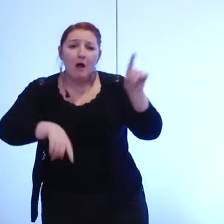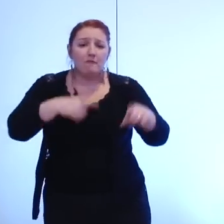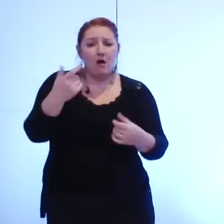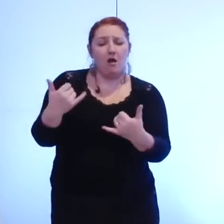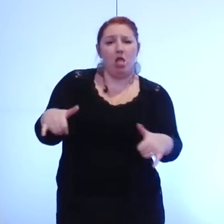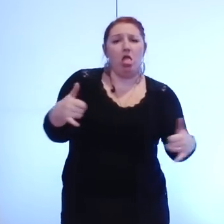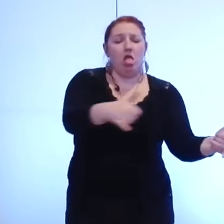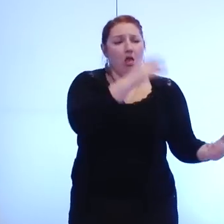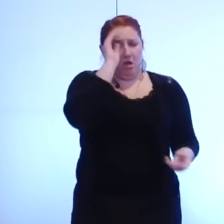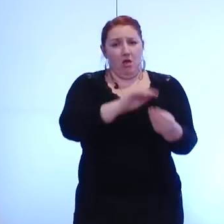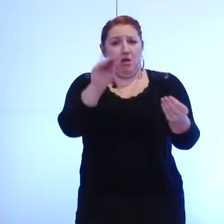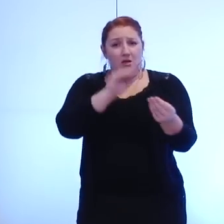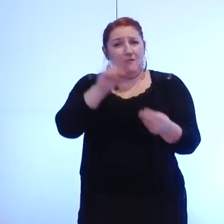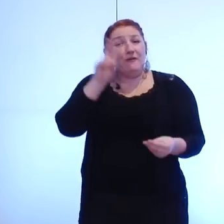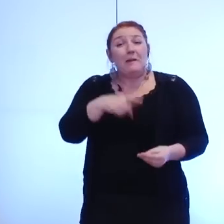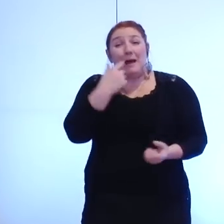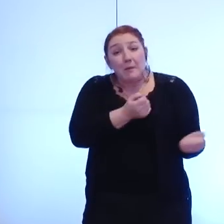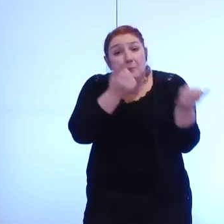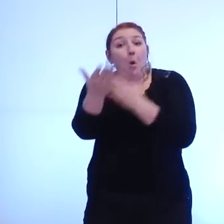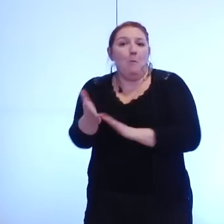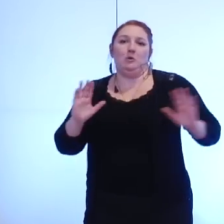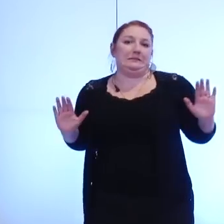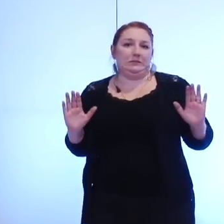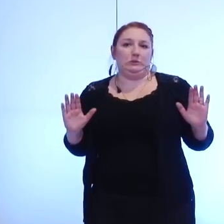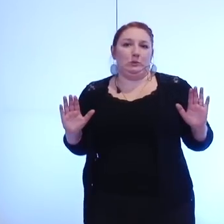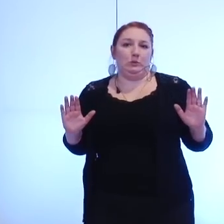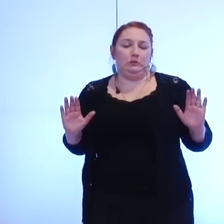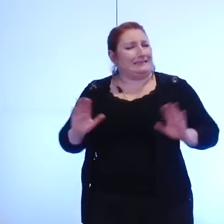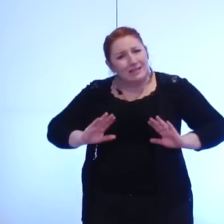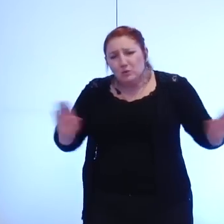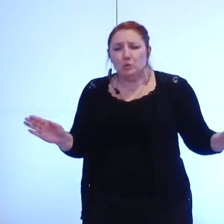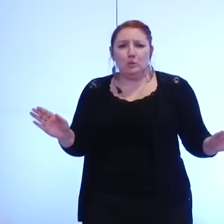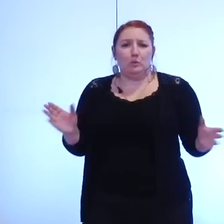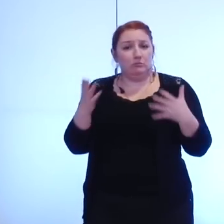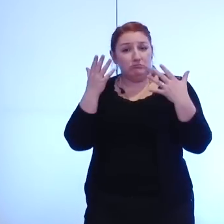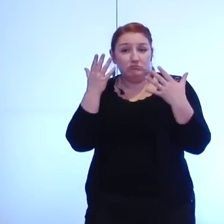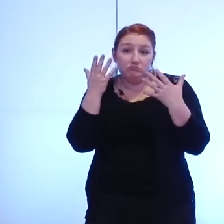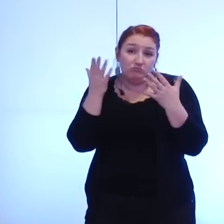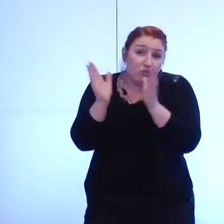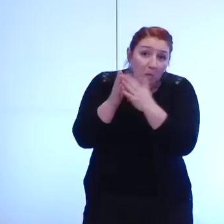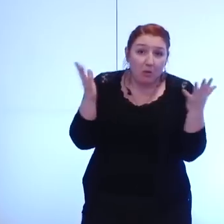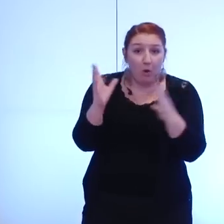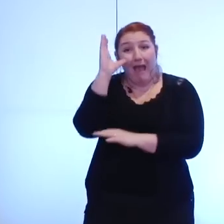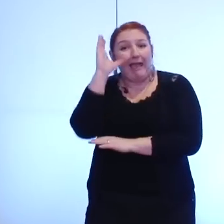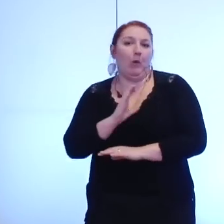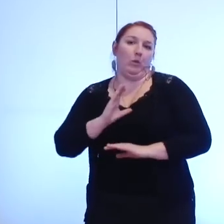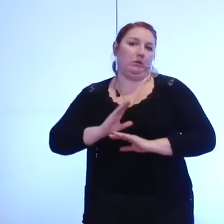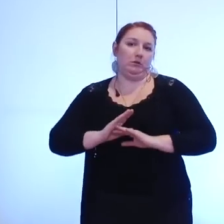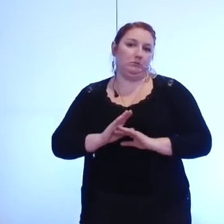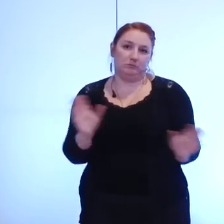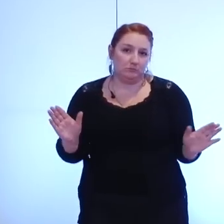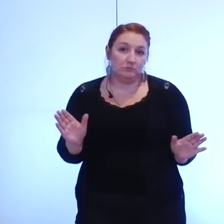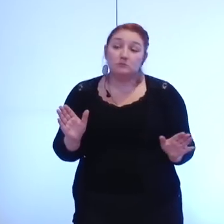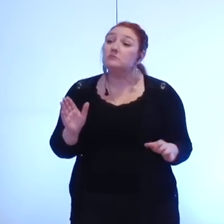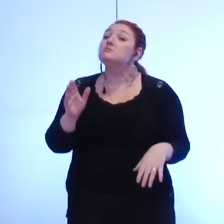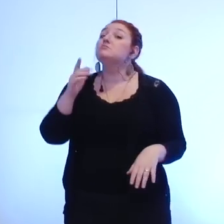propositions et rien d'autre nous vous demandons simplement de les entendre y compris si vous souhaitez de vous